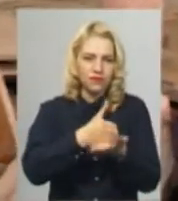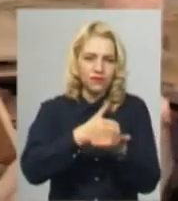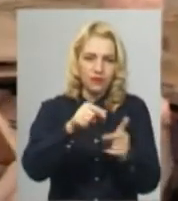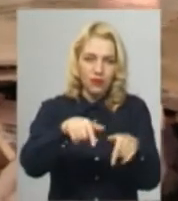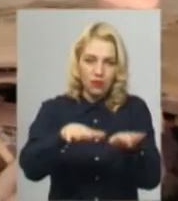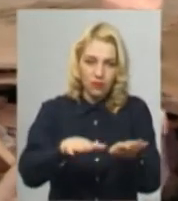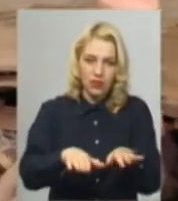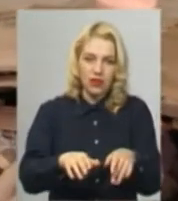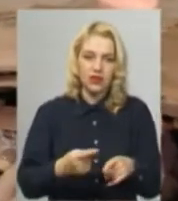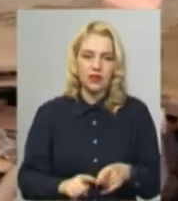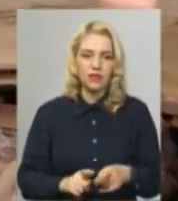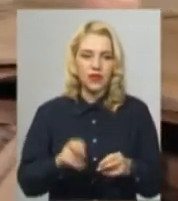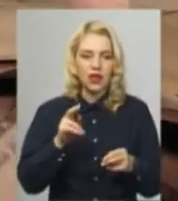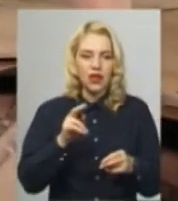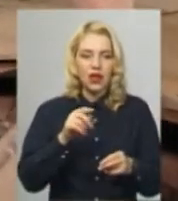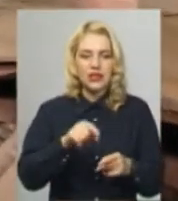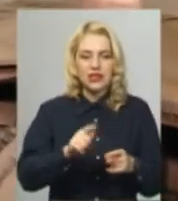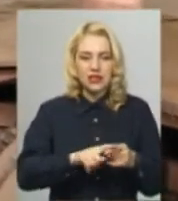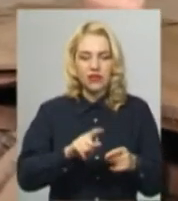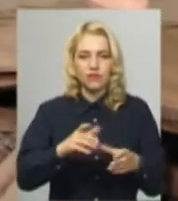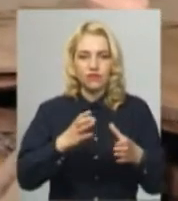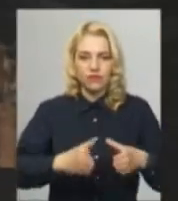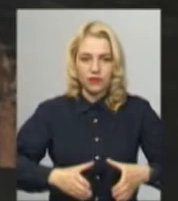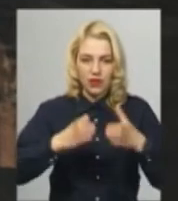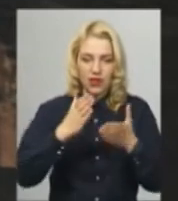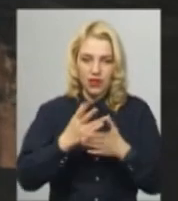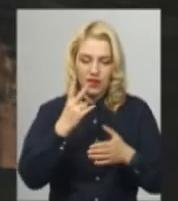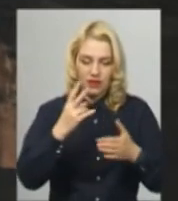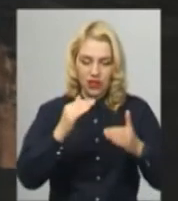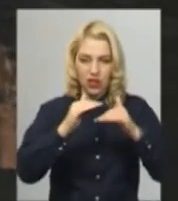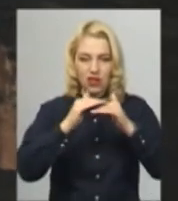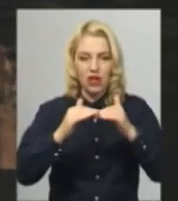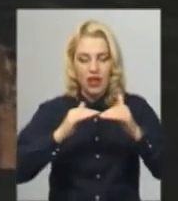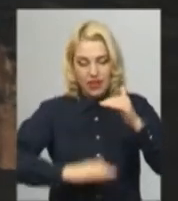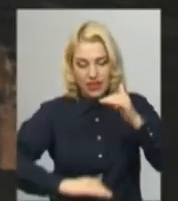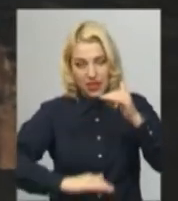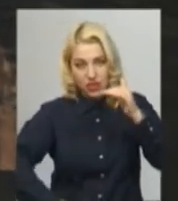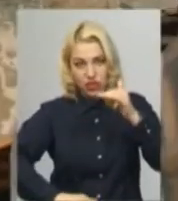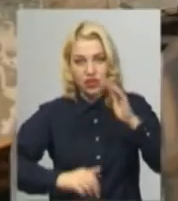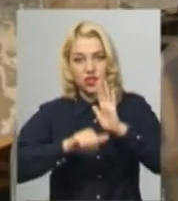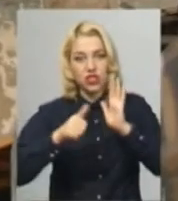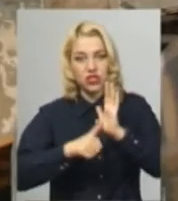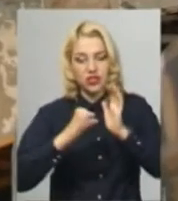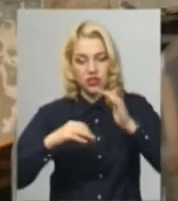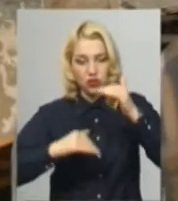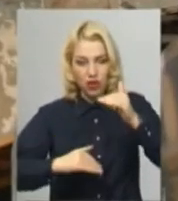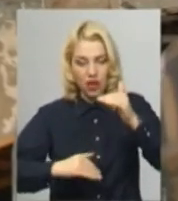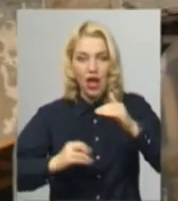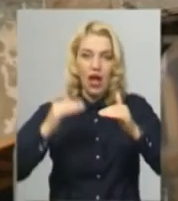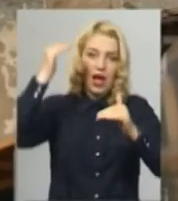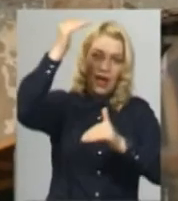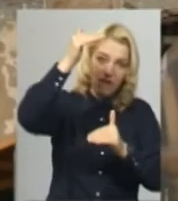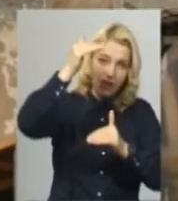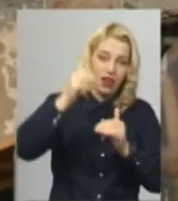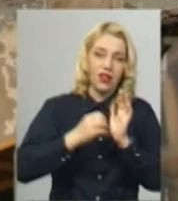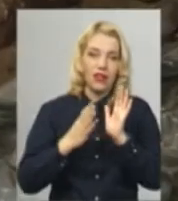заповідника Меджибіж Антон Барановський. Вона складається з двох частин – нижньої вимурованої скаміння 16-те століття і верхньої цегляної 19-те